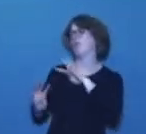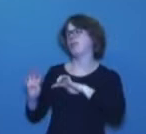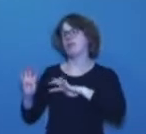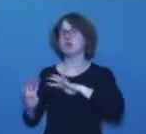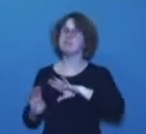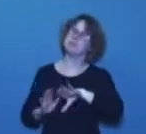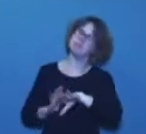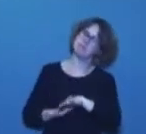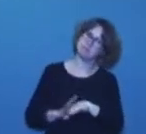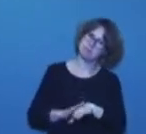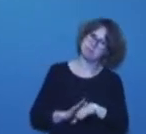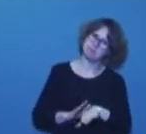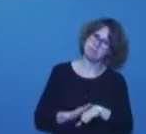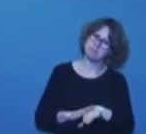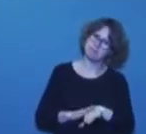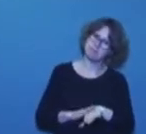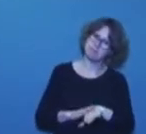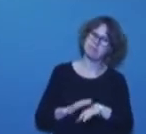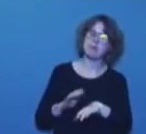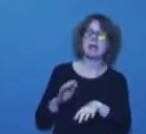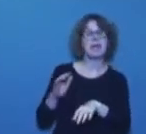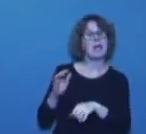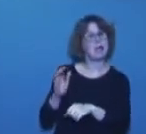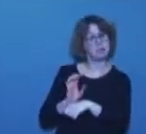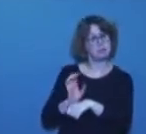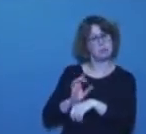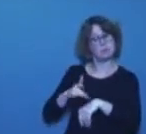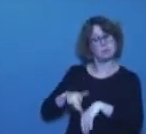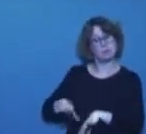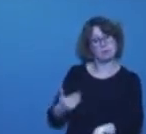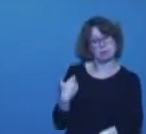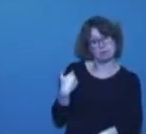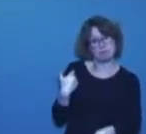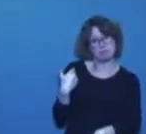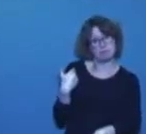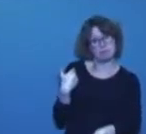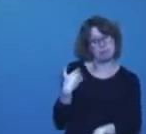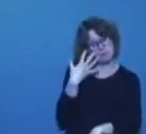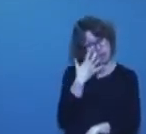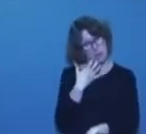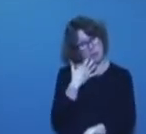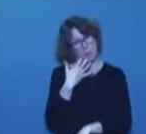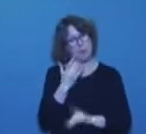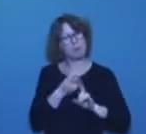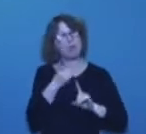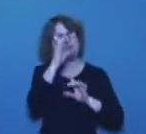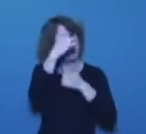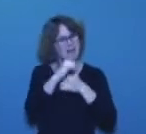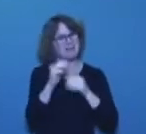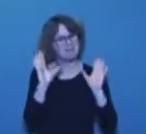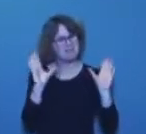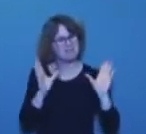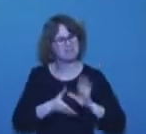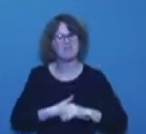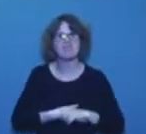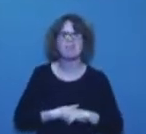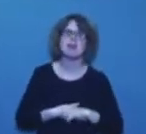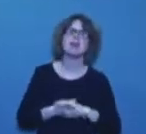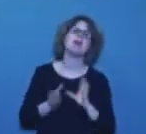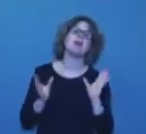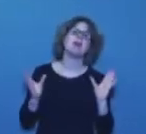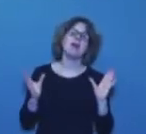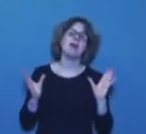Parce que moi, je suis à une émission très importante et très sérieuse, dont vous vous souvenez tous. N'est-ce pas